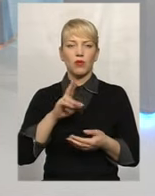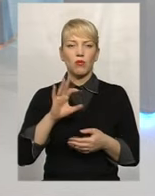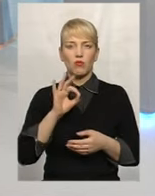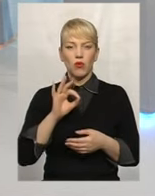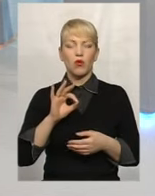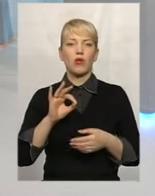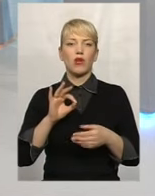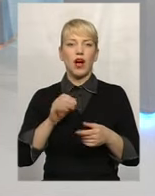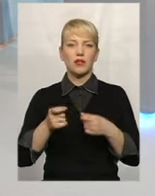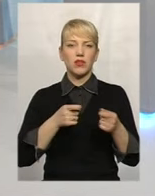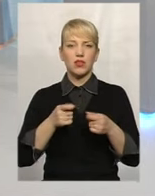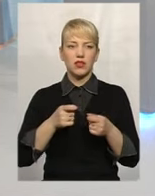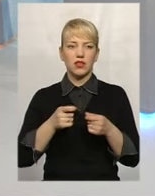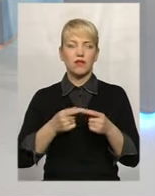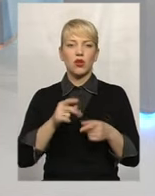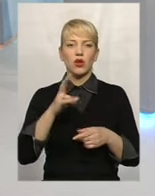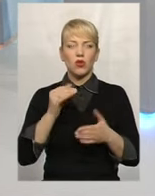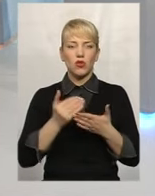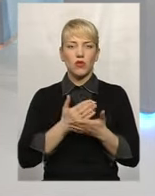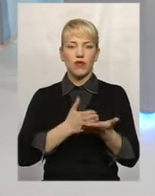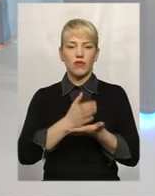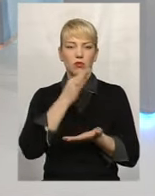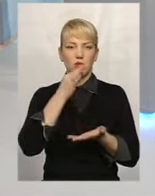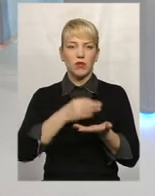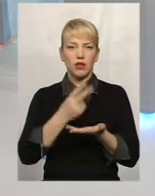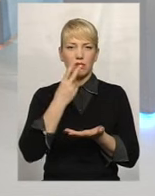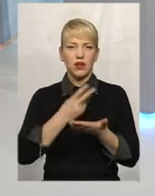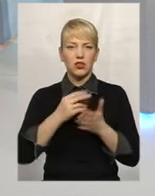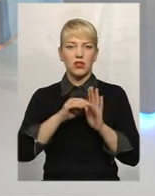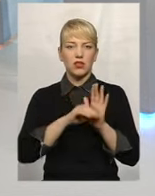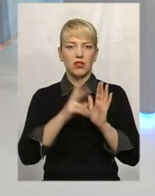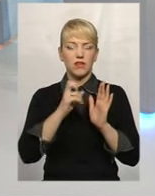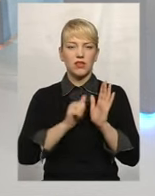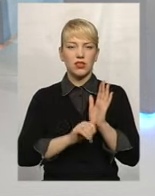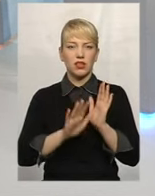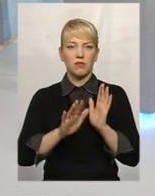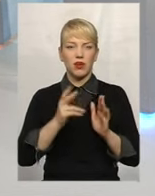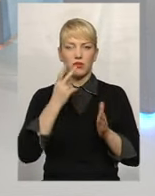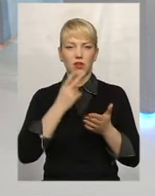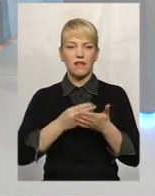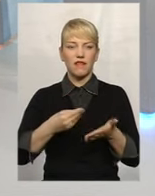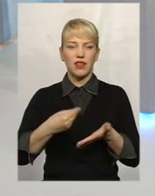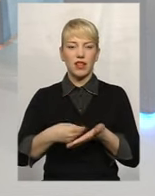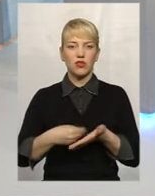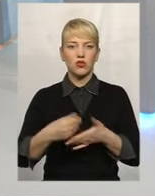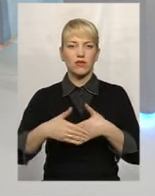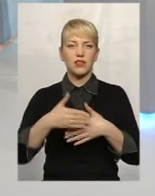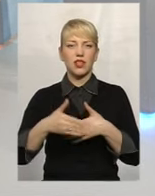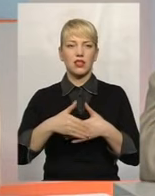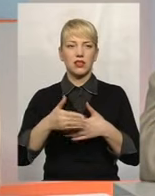кодексу. Разом з тим, новий вид відповідальності, передбачений статтею 265, передбачає фінансові санкції